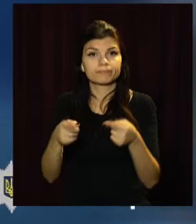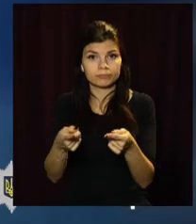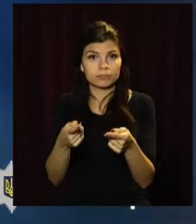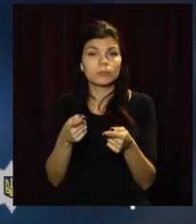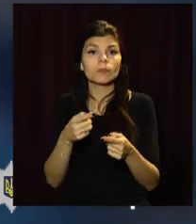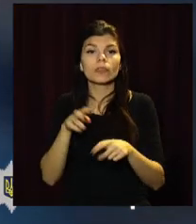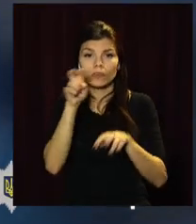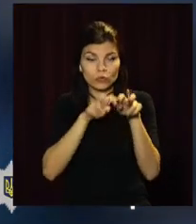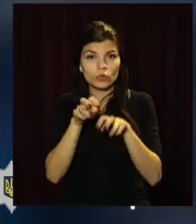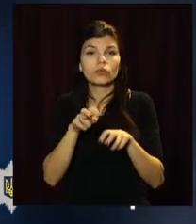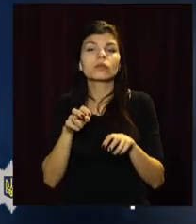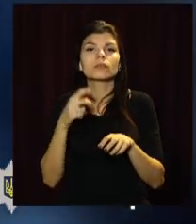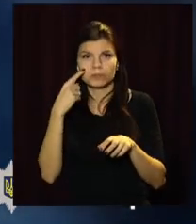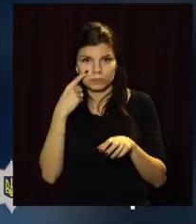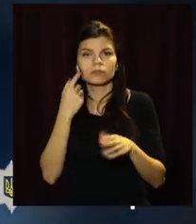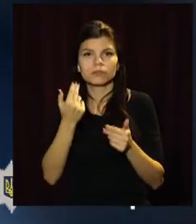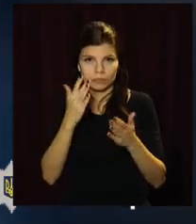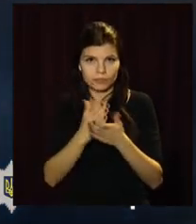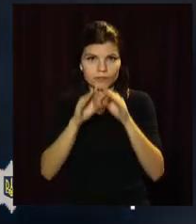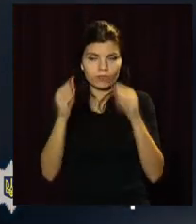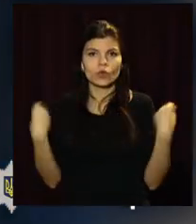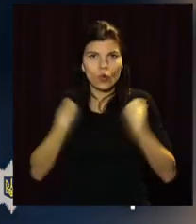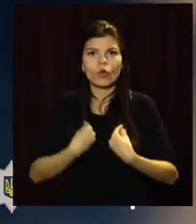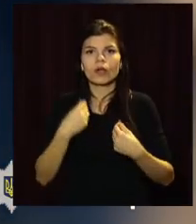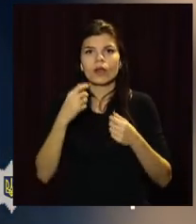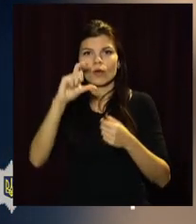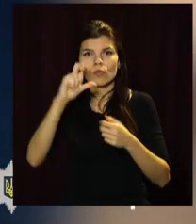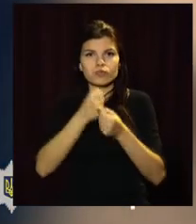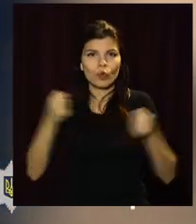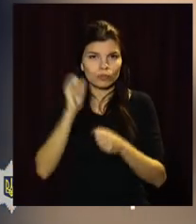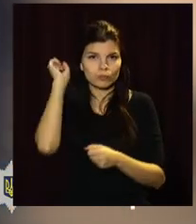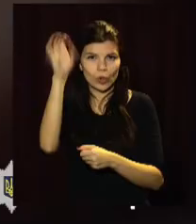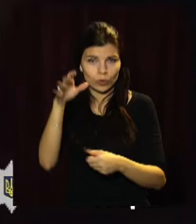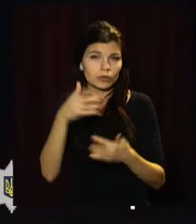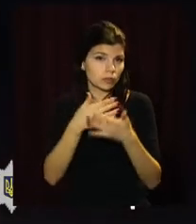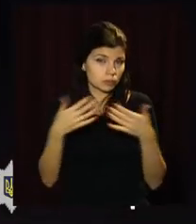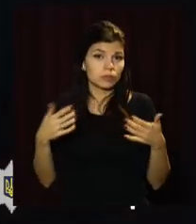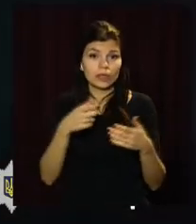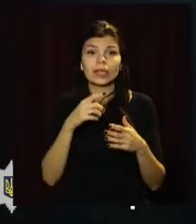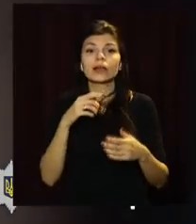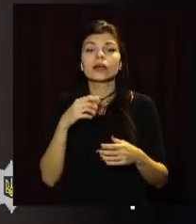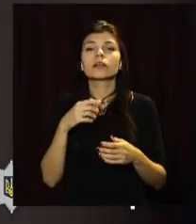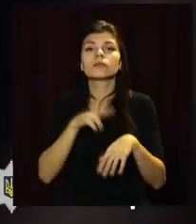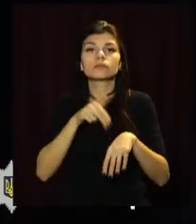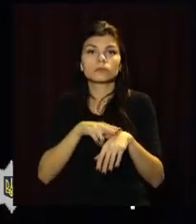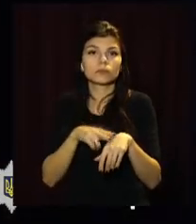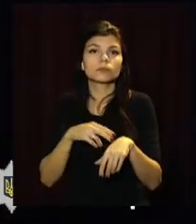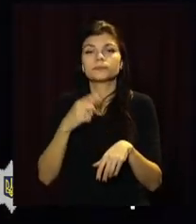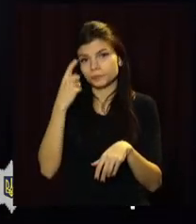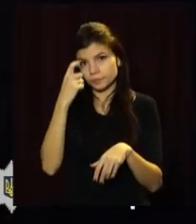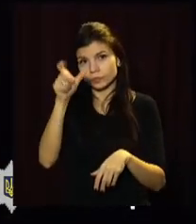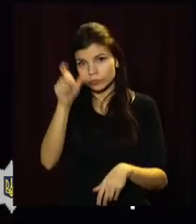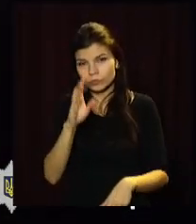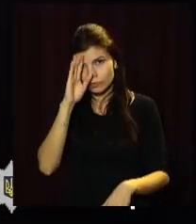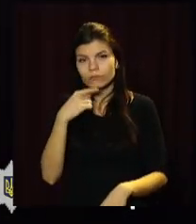нього вилучили сейф, камуфляжний одяг, гранати, зброю та комп'ютер. Слідчі Синельниківського відділу поліції оголосили чоловіку про підозру та